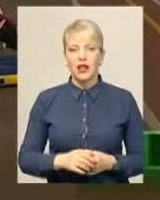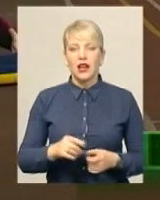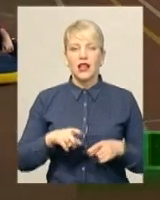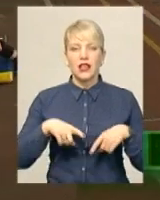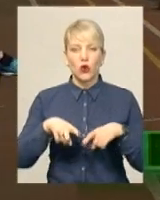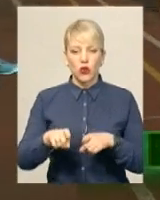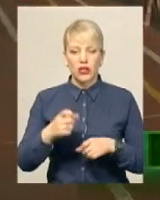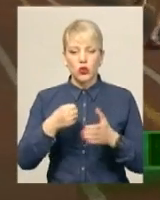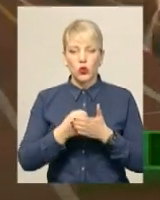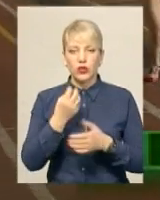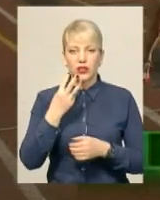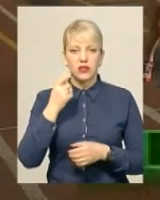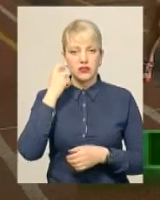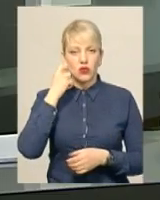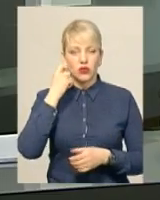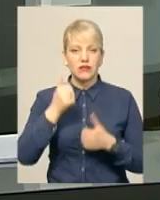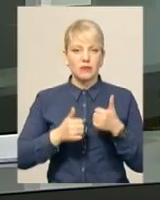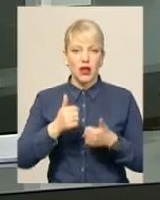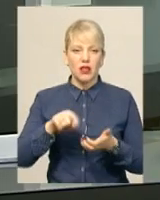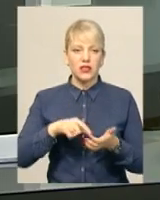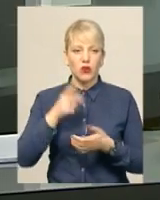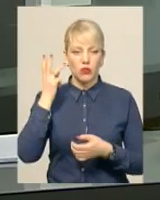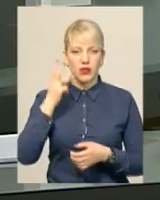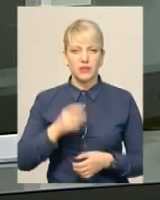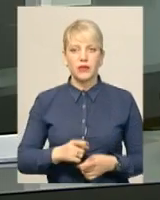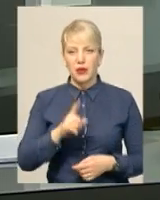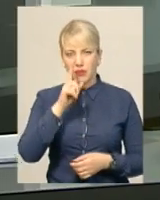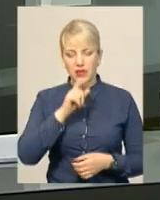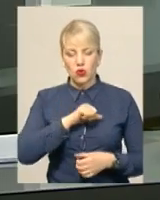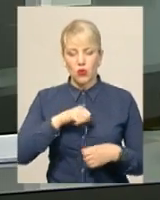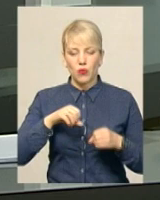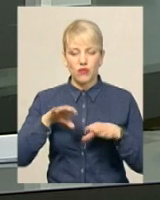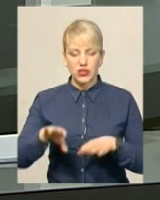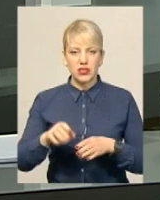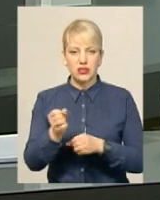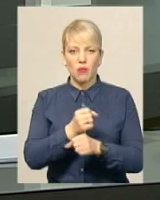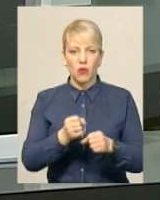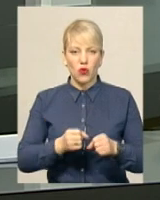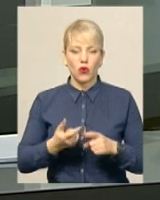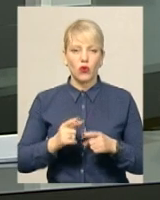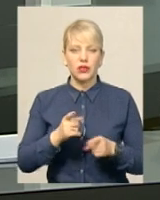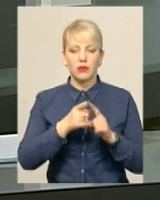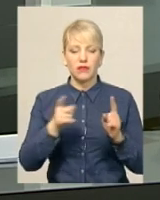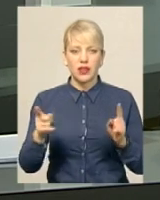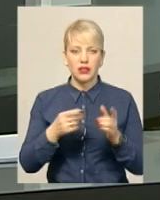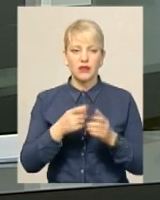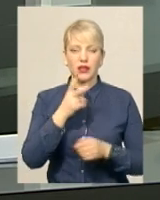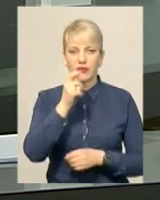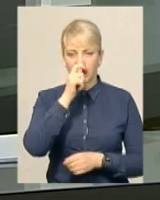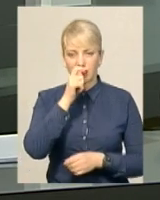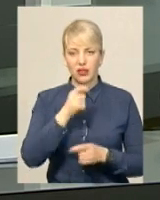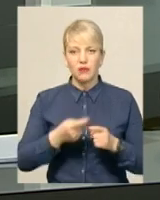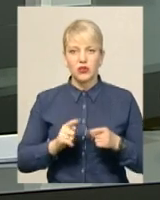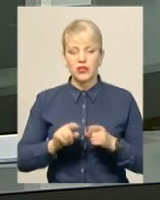змагалися у Хмельницькому. Місячник добровільної здачі зброї триватиме на Хмельниччині впродовж квітня. Про це